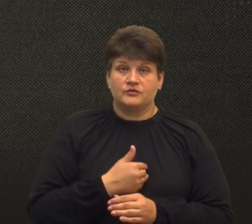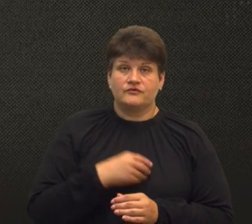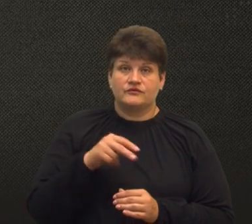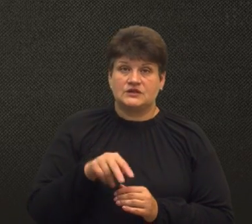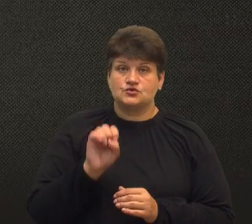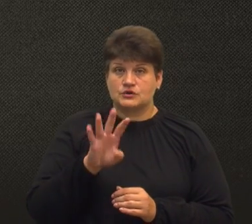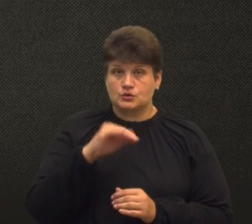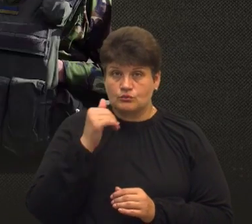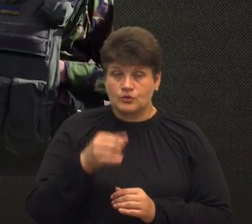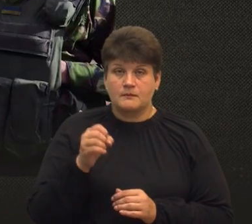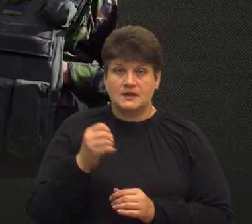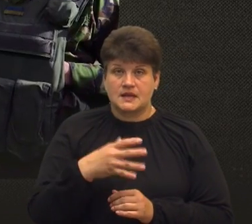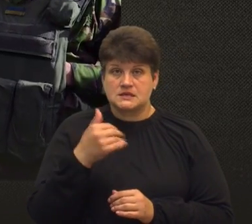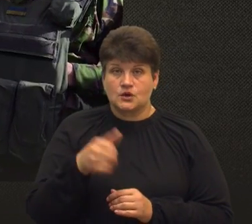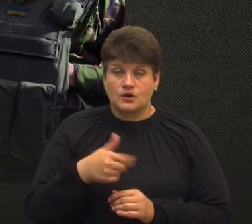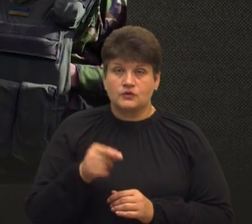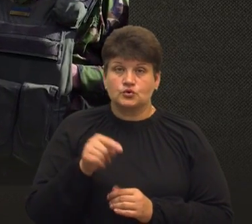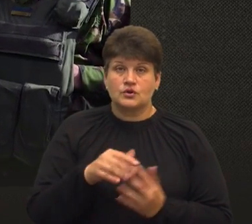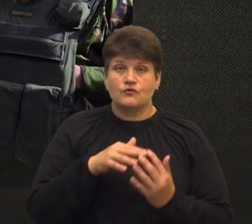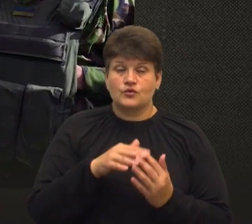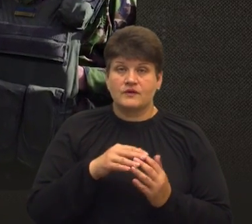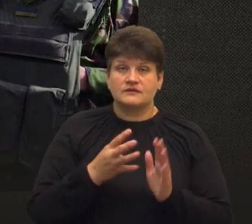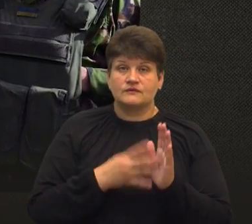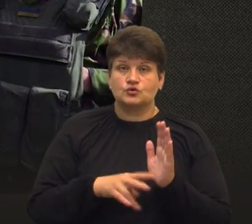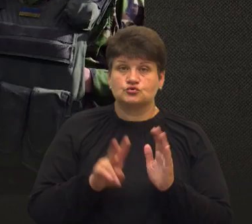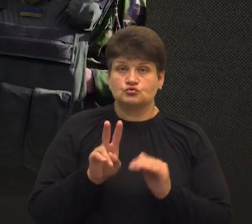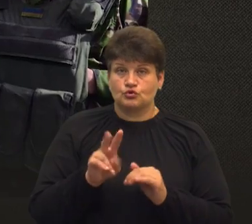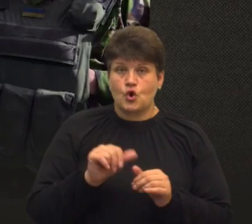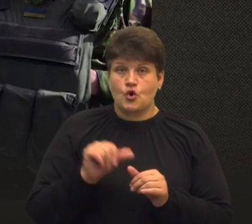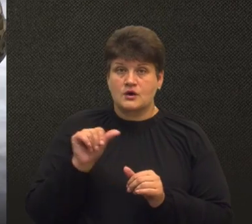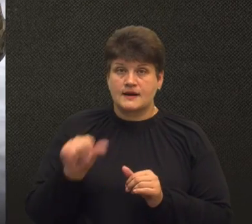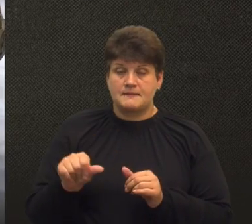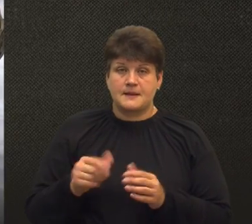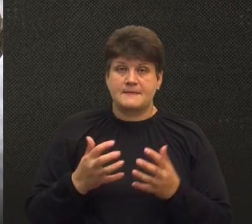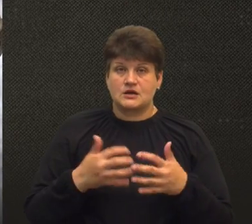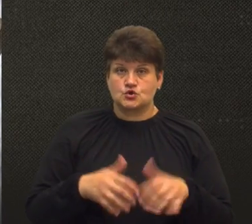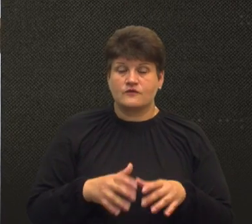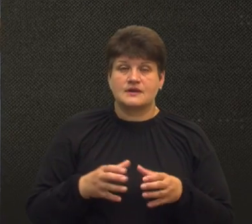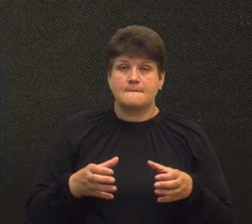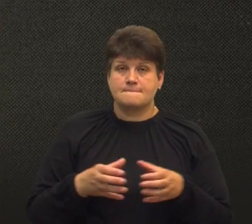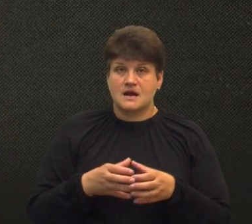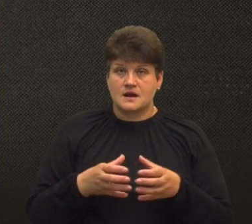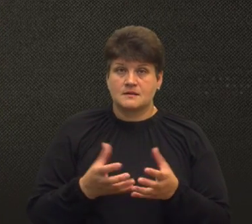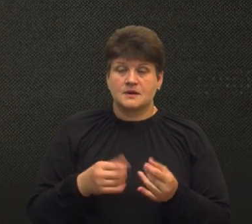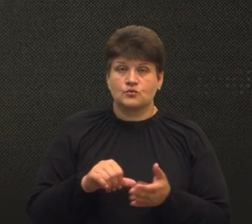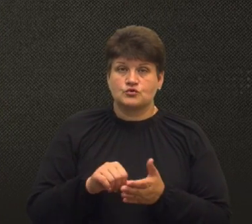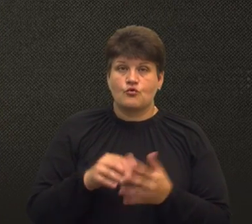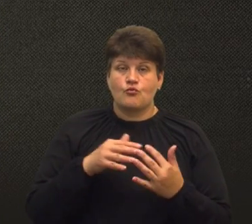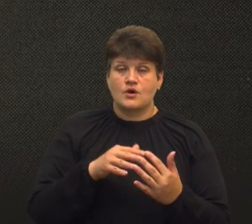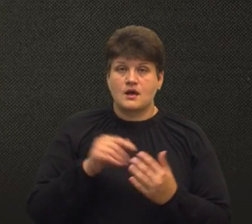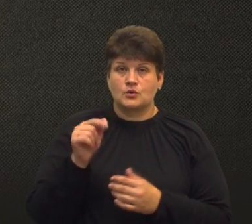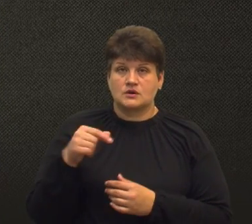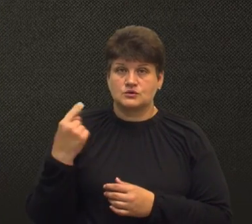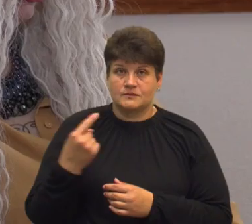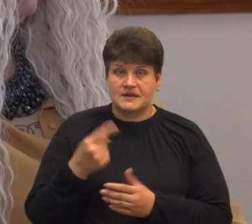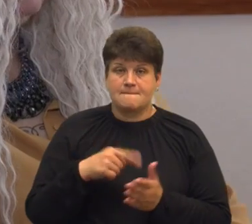-2015 роках. Тоді воював у 92-й окремій механізованій бригаді. Брав участь у боях на Луганщині, зокрема за